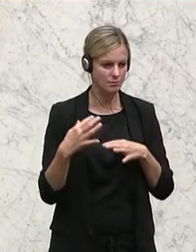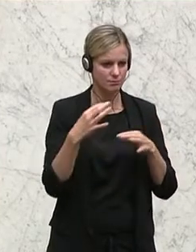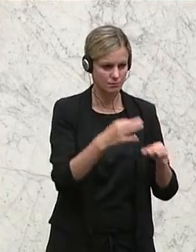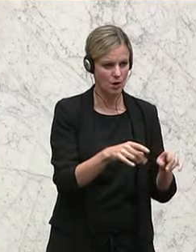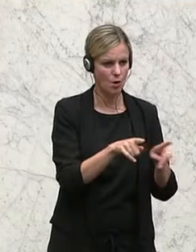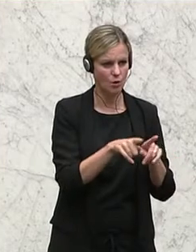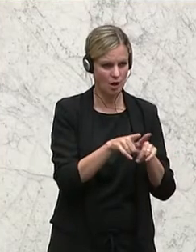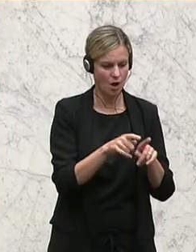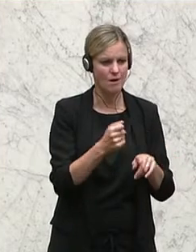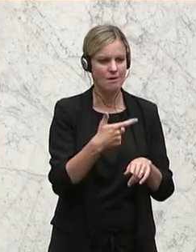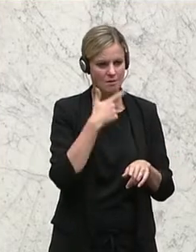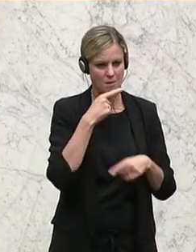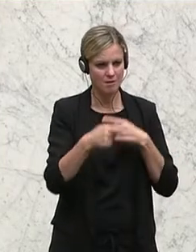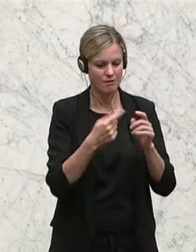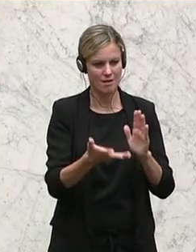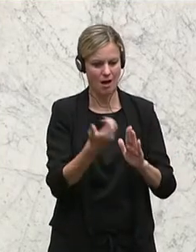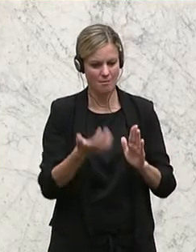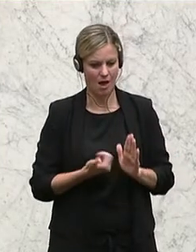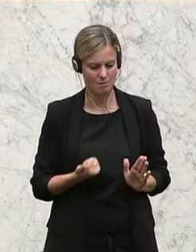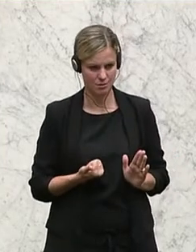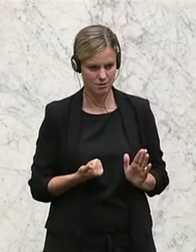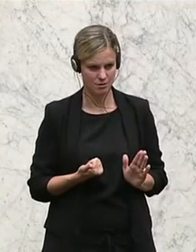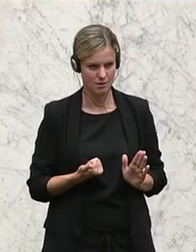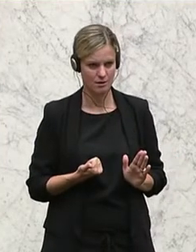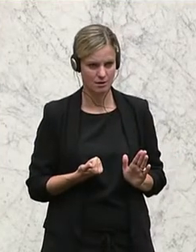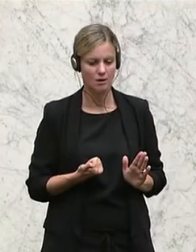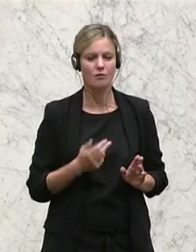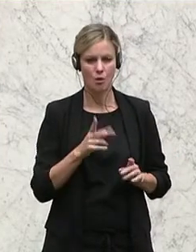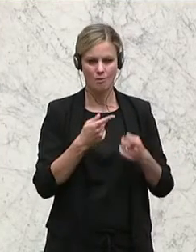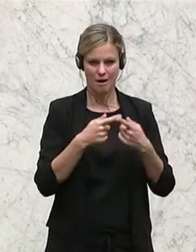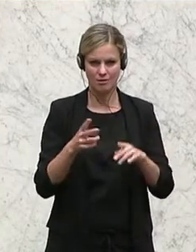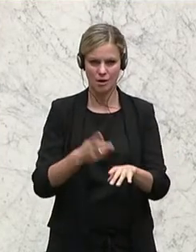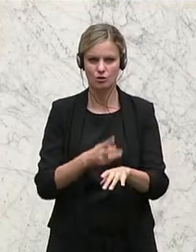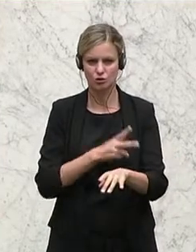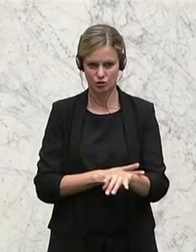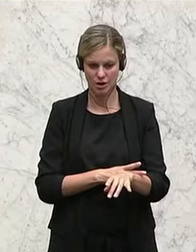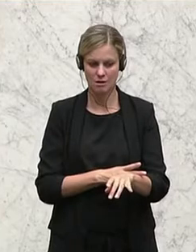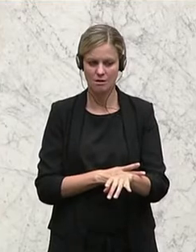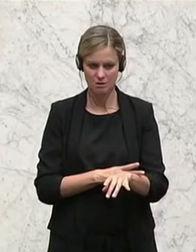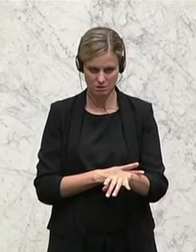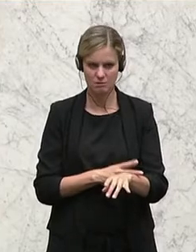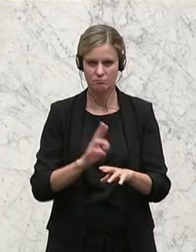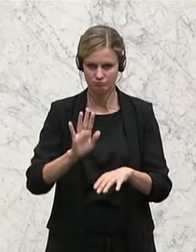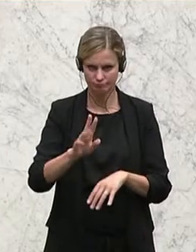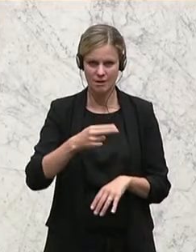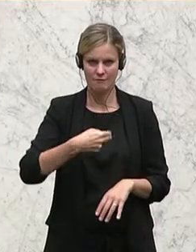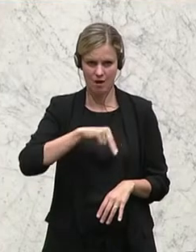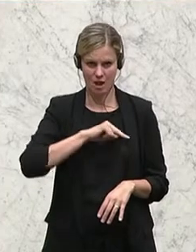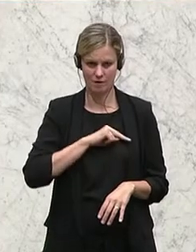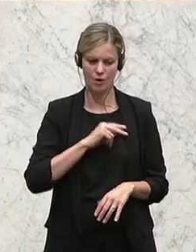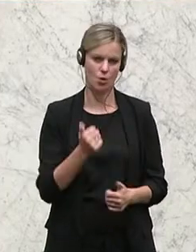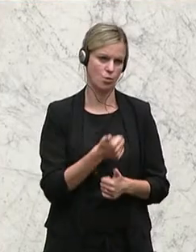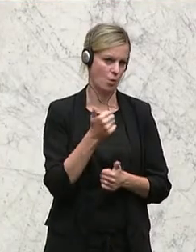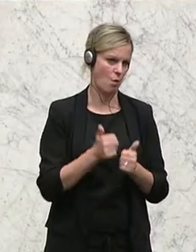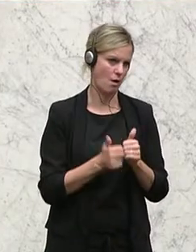-Verfahren abzieht, bei denen ein anderer Staat für den Fall zuständig ist. Eine tolle Berechnung, Herr Bundeskanzler. Auch nicht